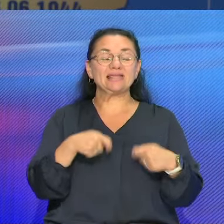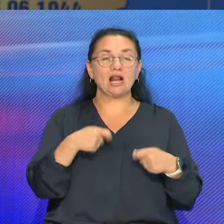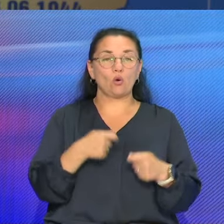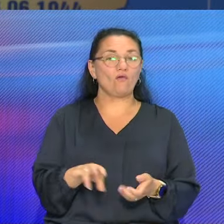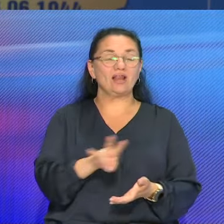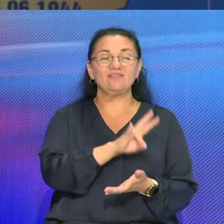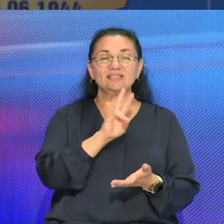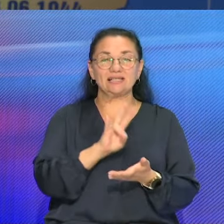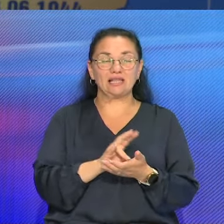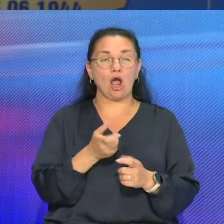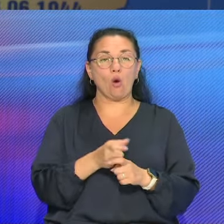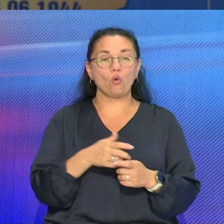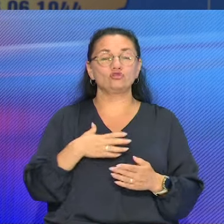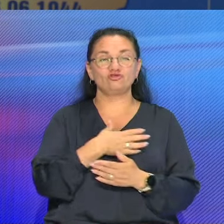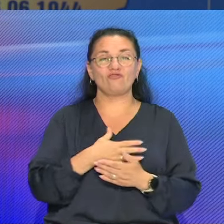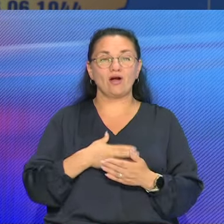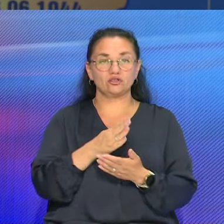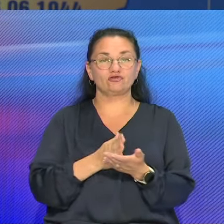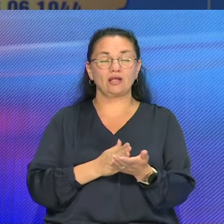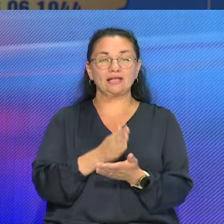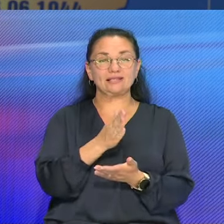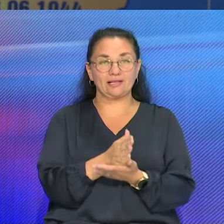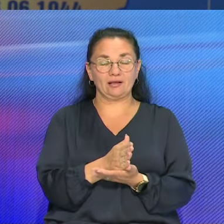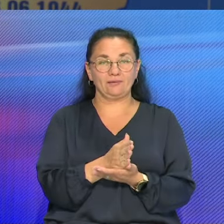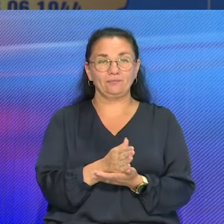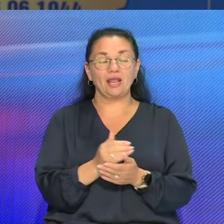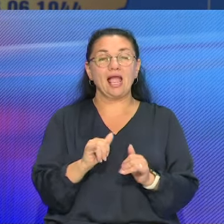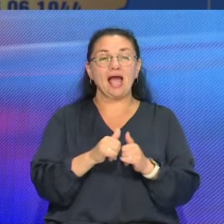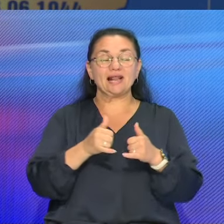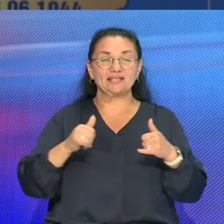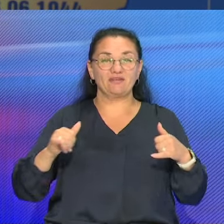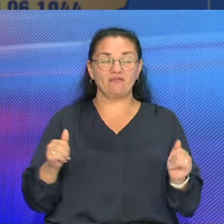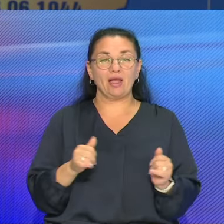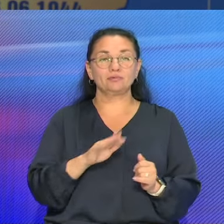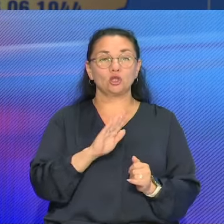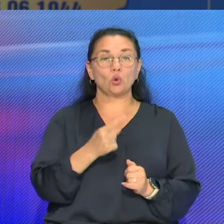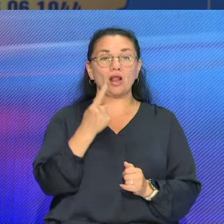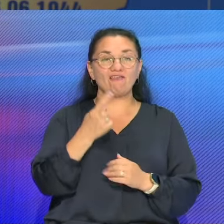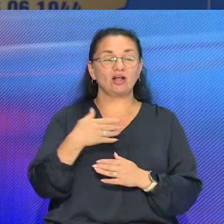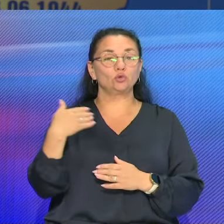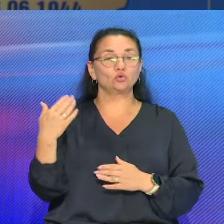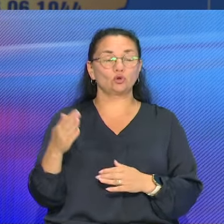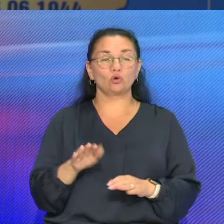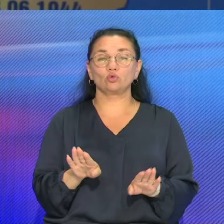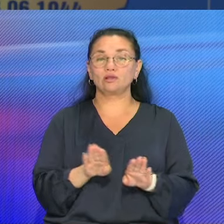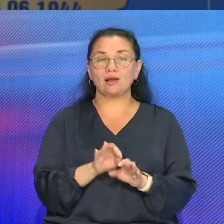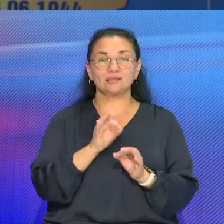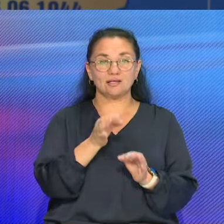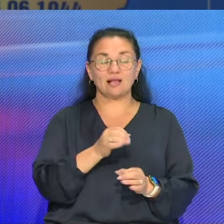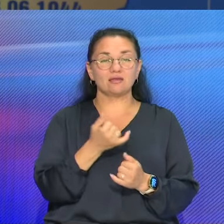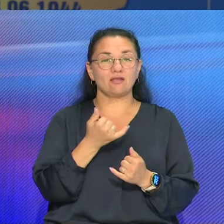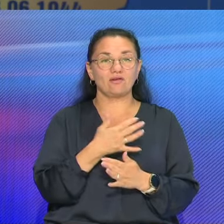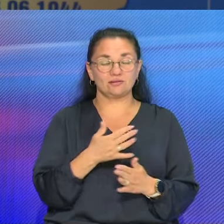амбициозные цели, но их диктует покупатель. Сказать, что развиваемся в одну сторону, ну, так бы не сказали. Да,